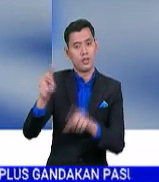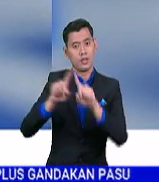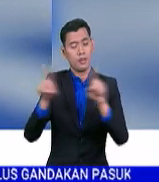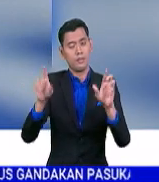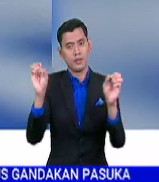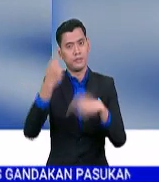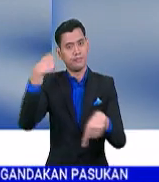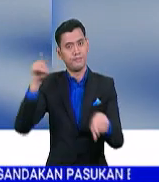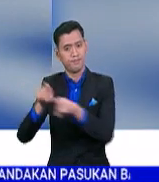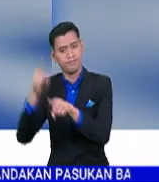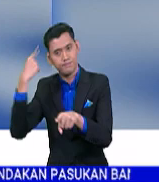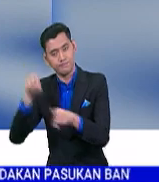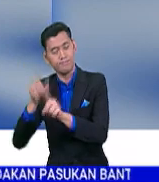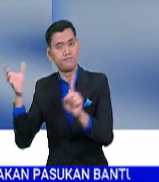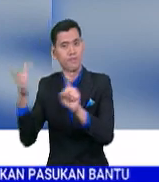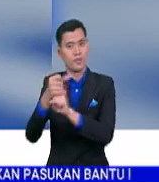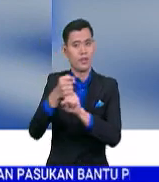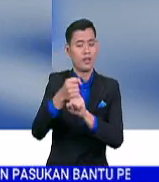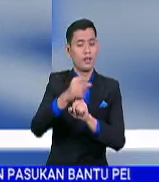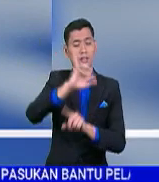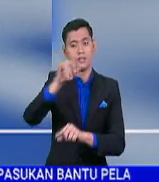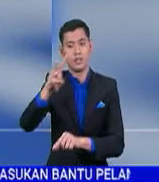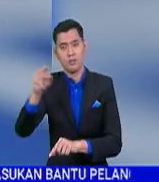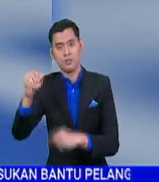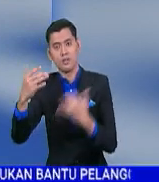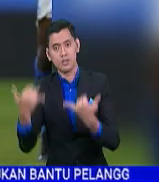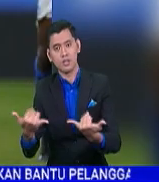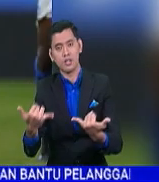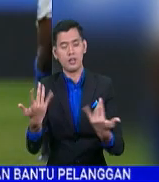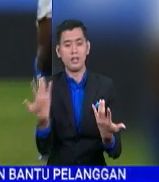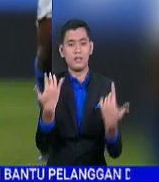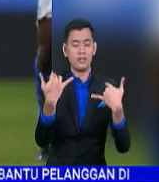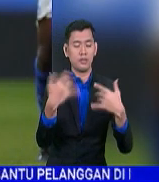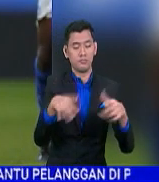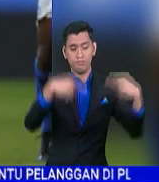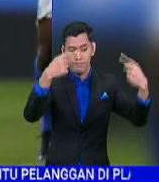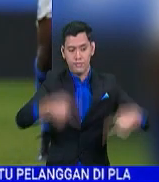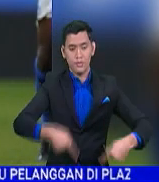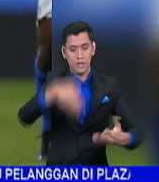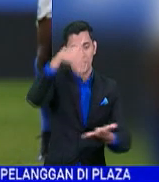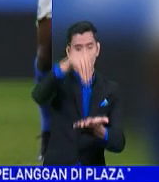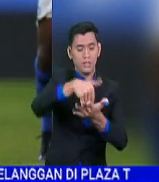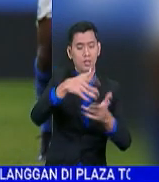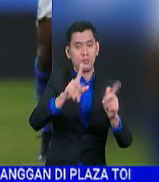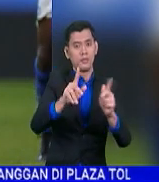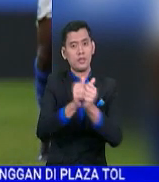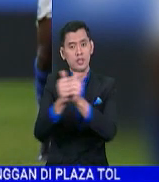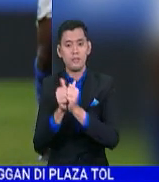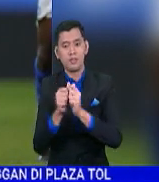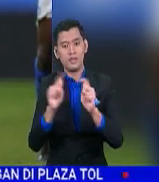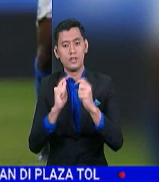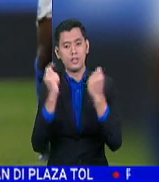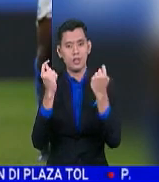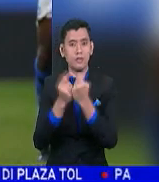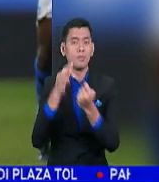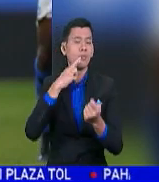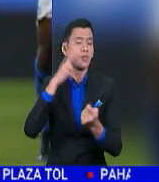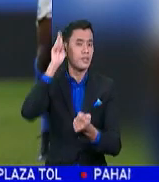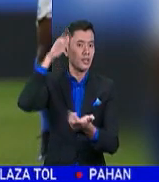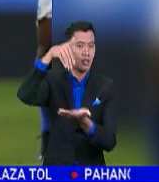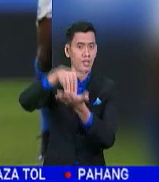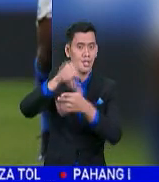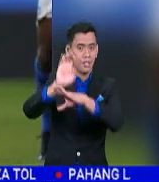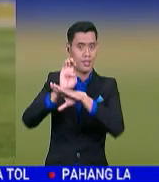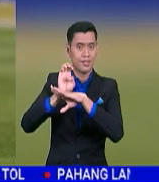tiada persetujuan dicapai. Jami kini beraksi di posisi tengah bersama pasukan remaja Klub Liga Perdana Inggeris, Brighton & Hoof,